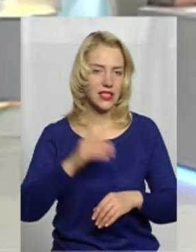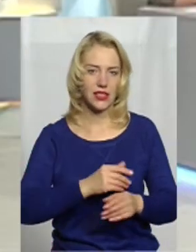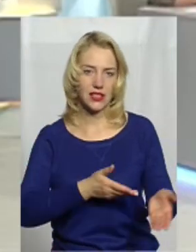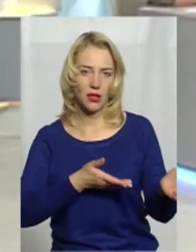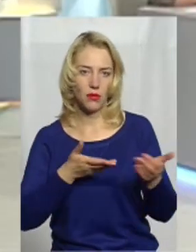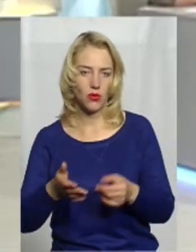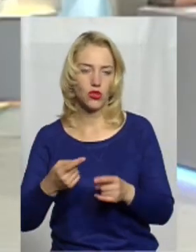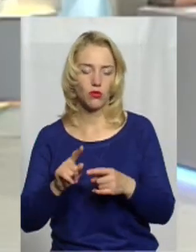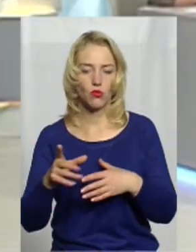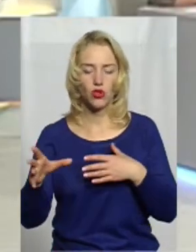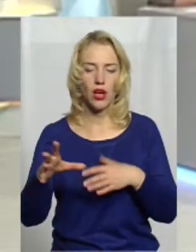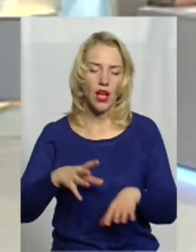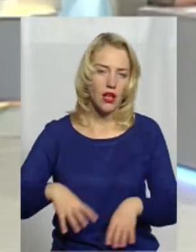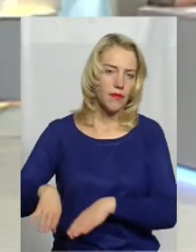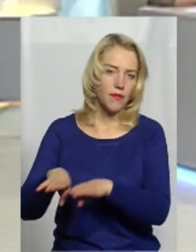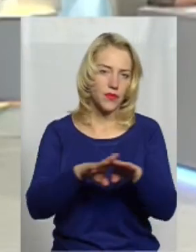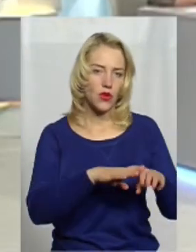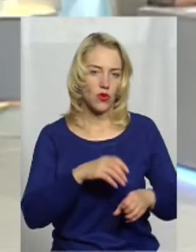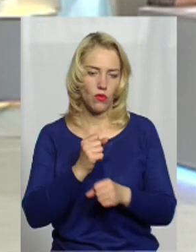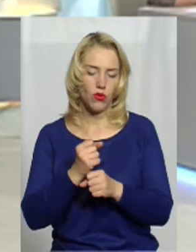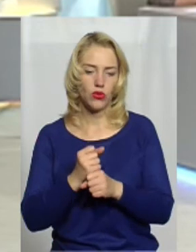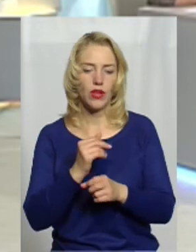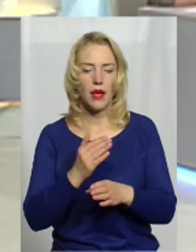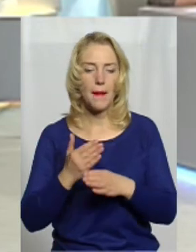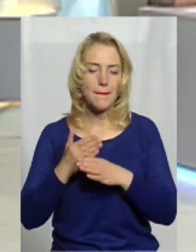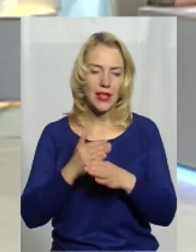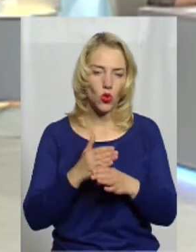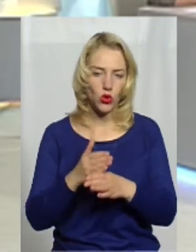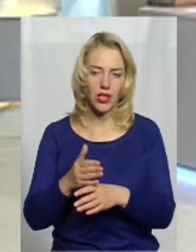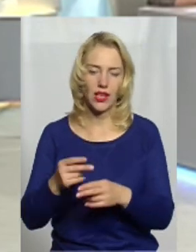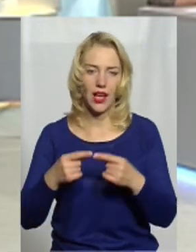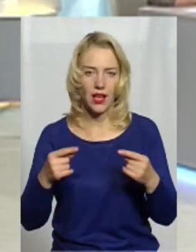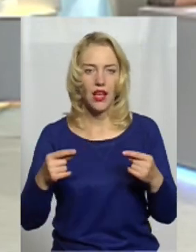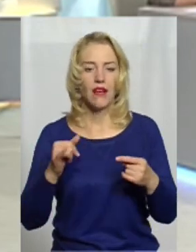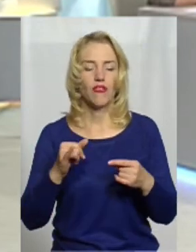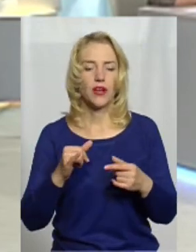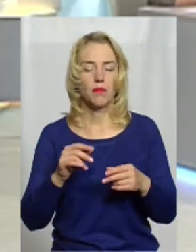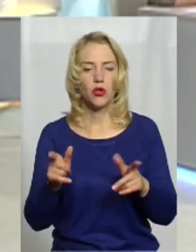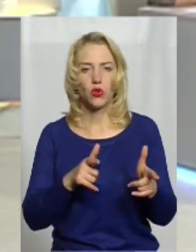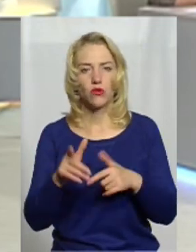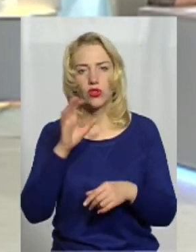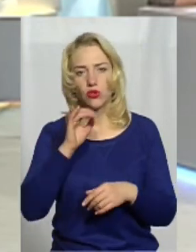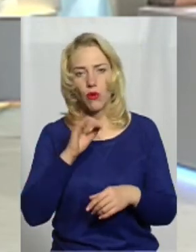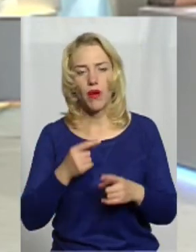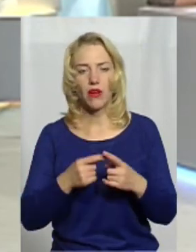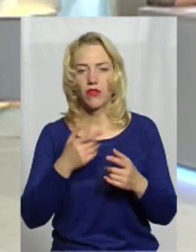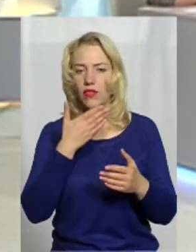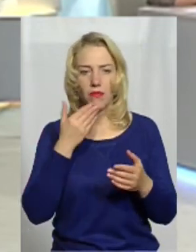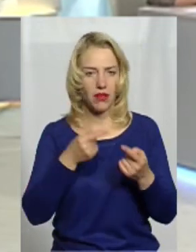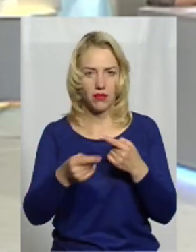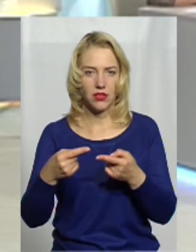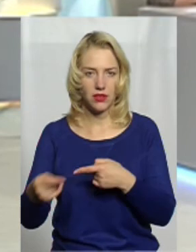одну роботу разом. І методика підготовки собак, що в їхніх напрямках роботи, що в наших, вона суттєво не відрізняється.